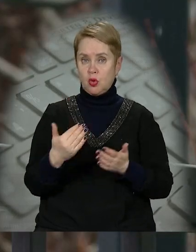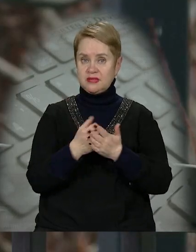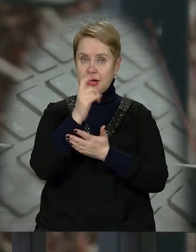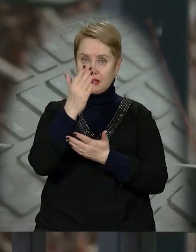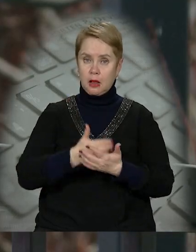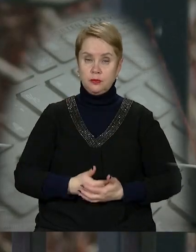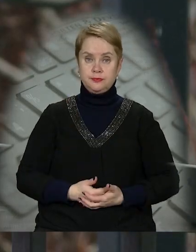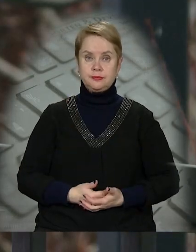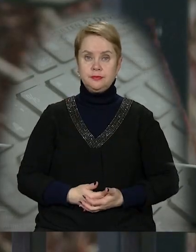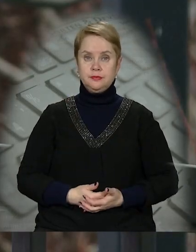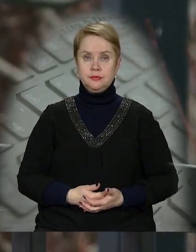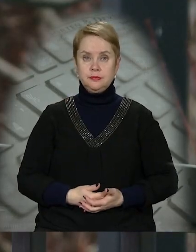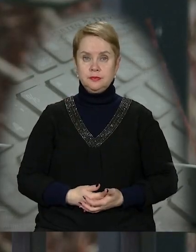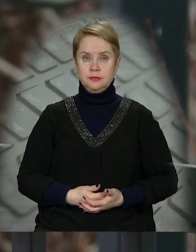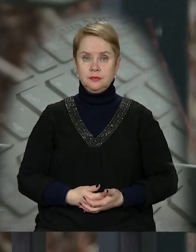новини 11 каналу.